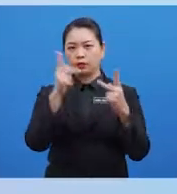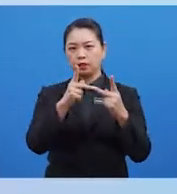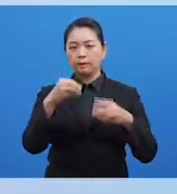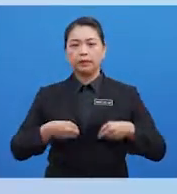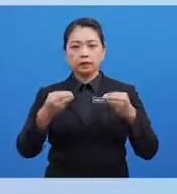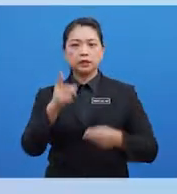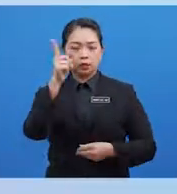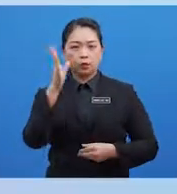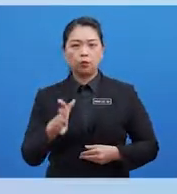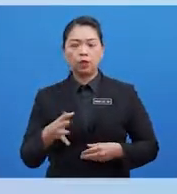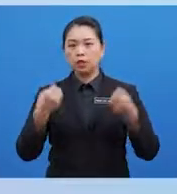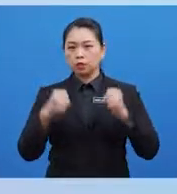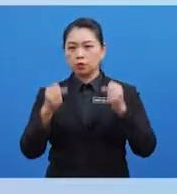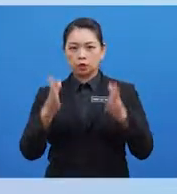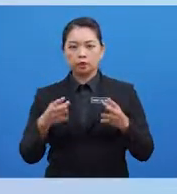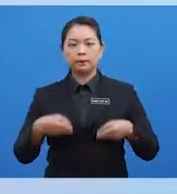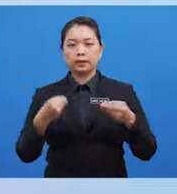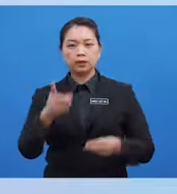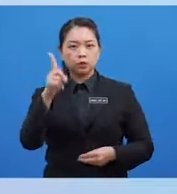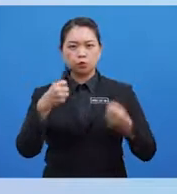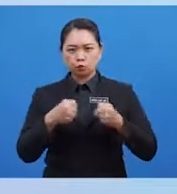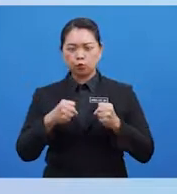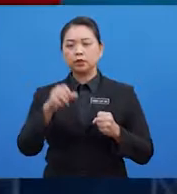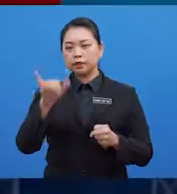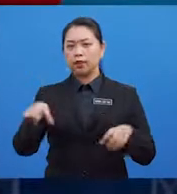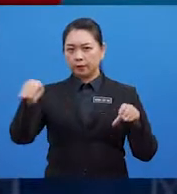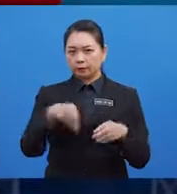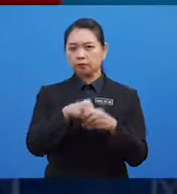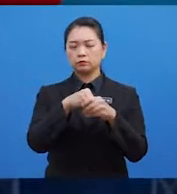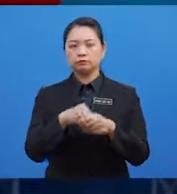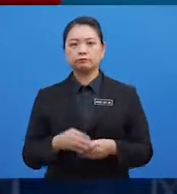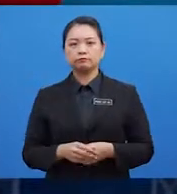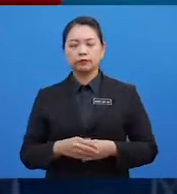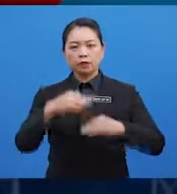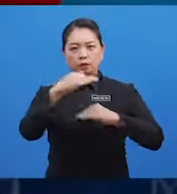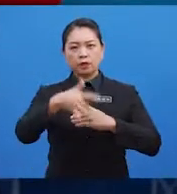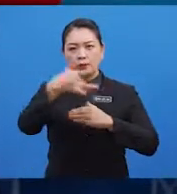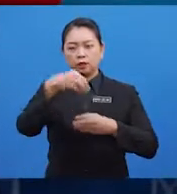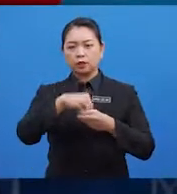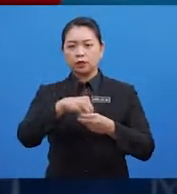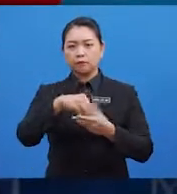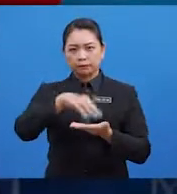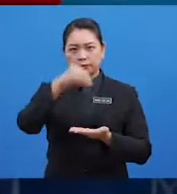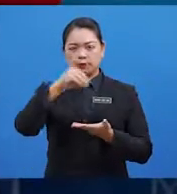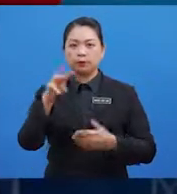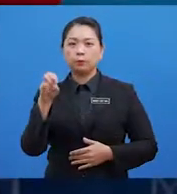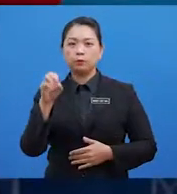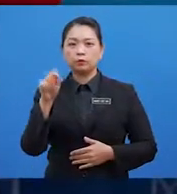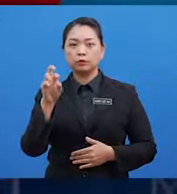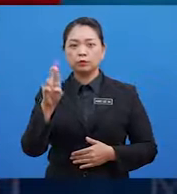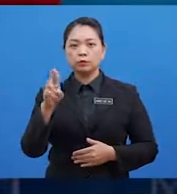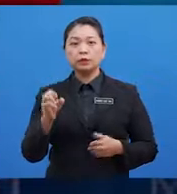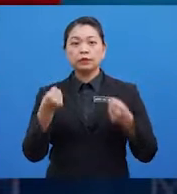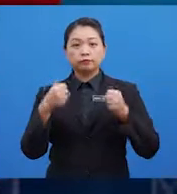seseorang atlet terhadap sesuatu sukan yang diceburinya Fasa awal dalam pembelajaran moto ialah di mana atlet